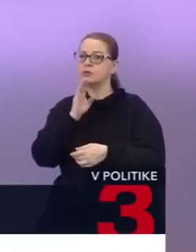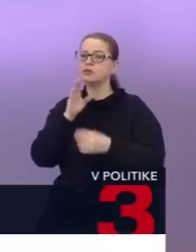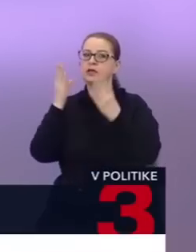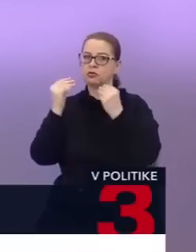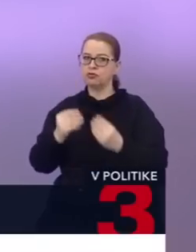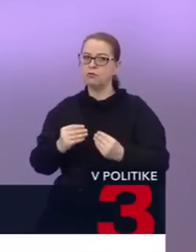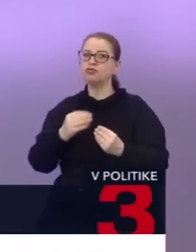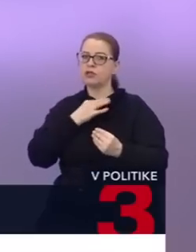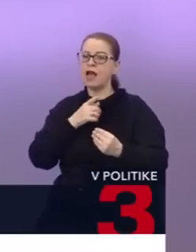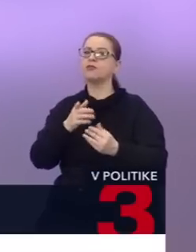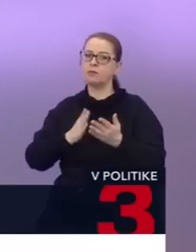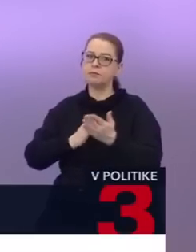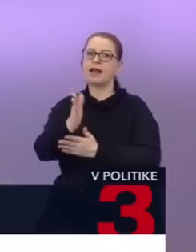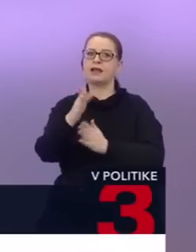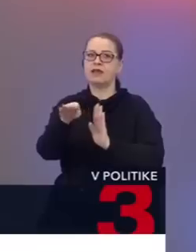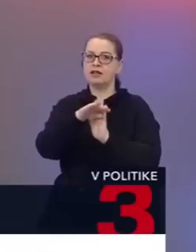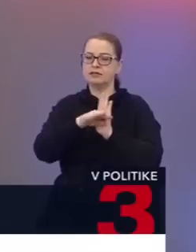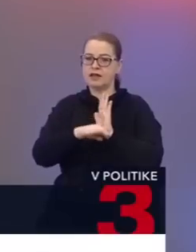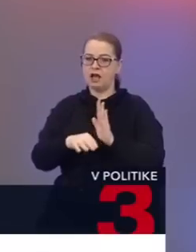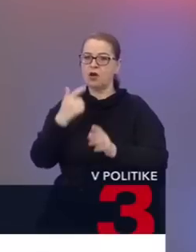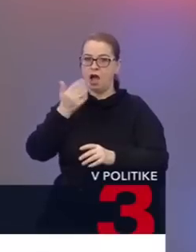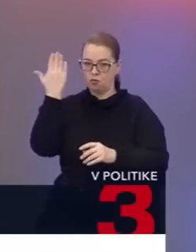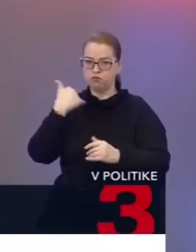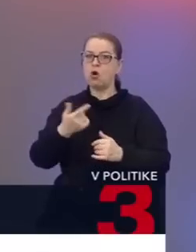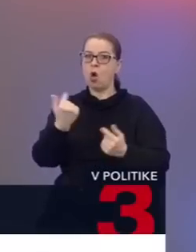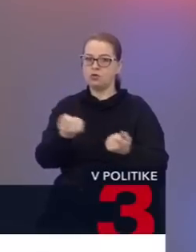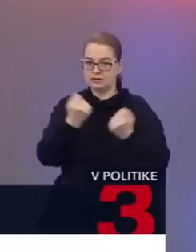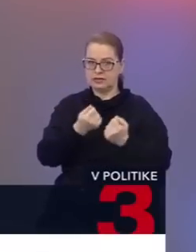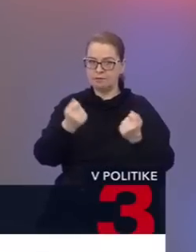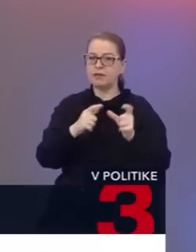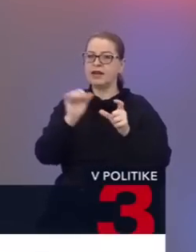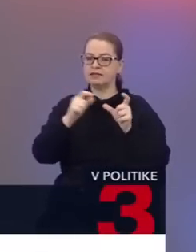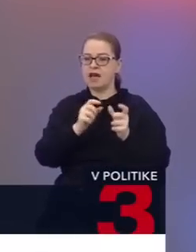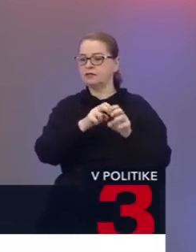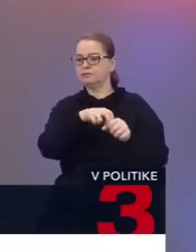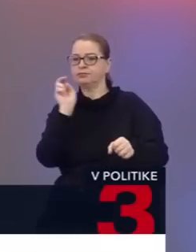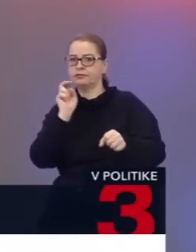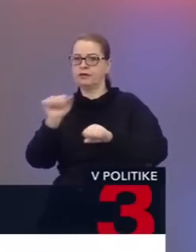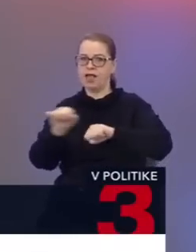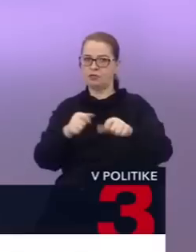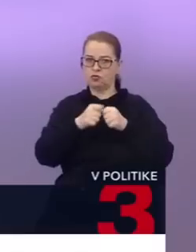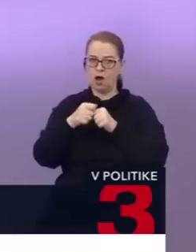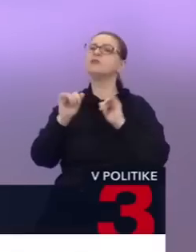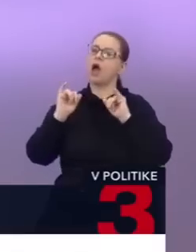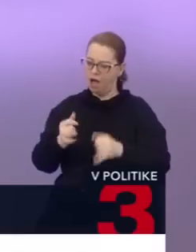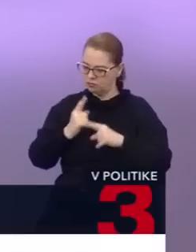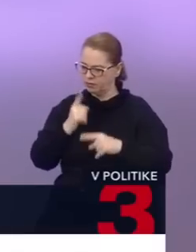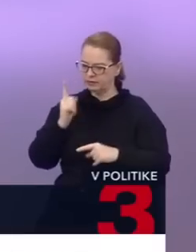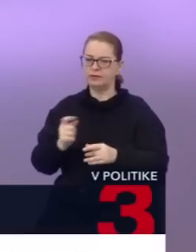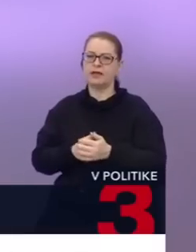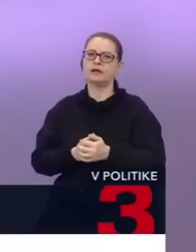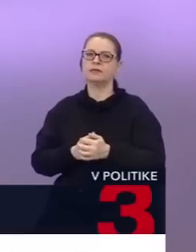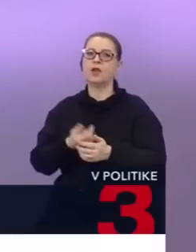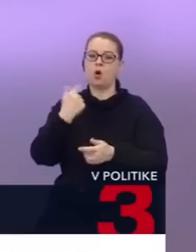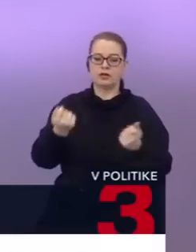aby tie zákony vedeli prechádzať. Tak, ako to bolo na znamená, tak, ako to fungovalo od septembra, keď SAS opustila vládnu koalíciu. A keď si zoberiete od septembra do